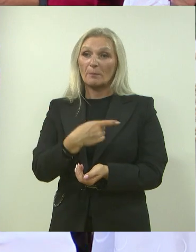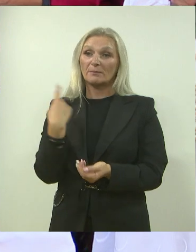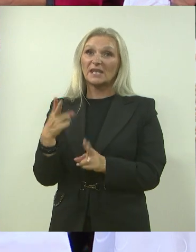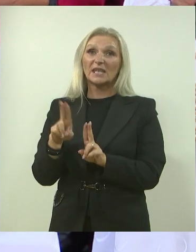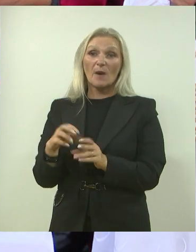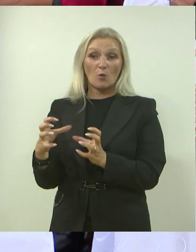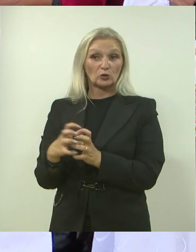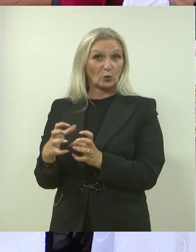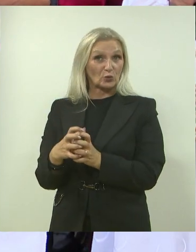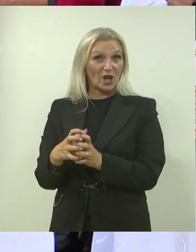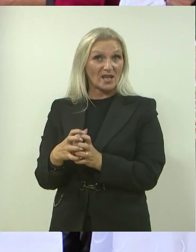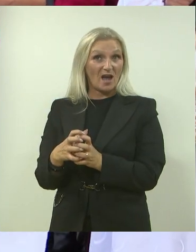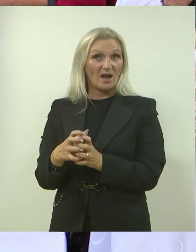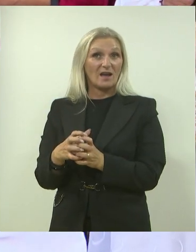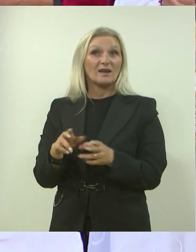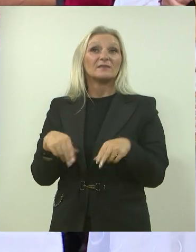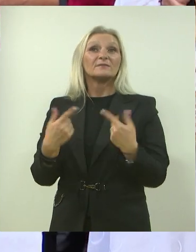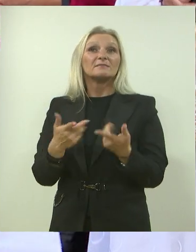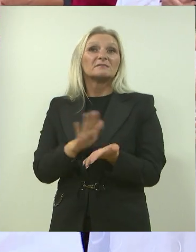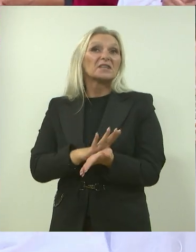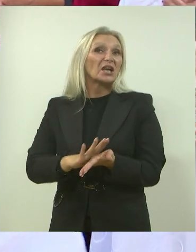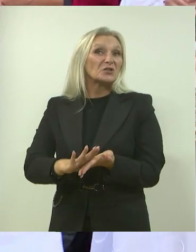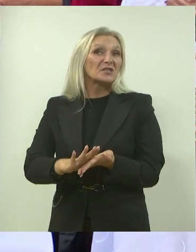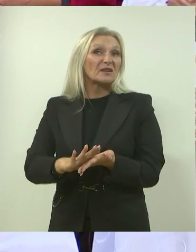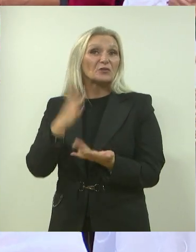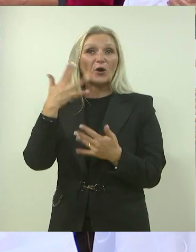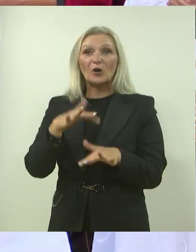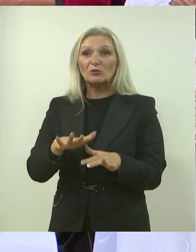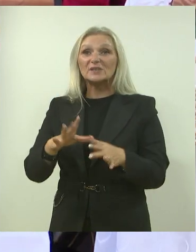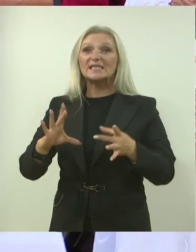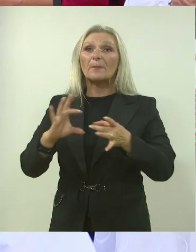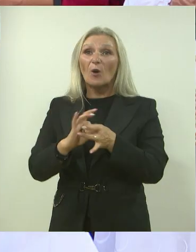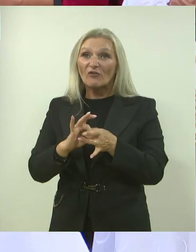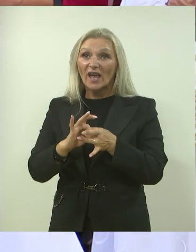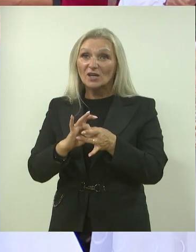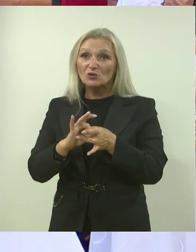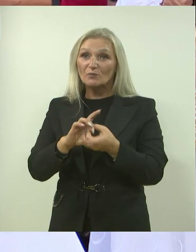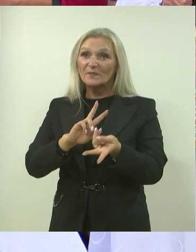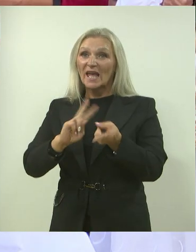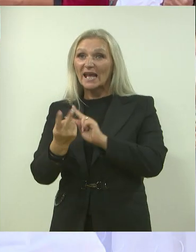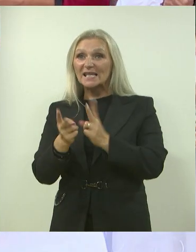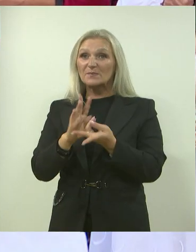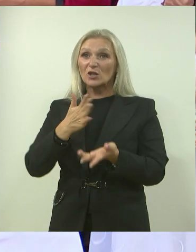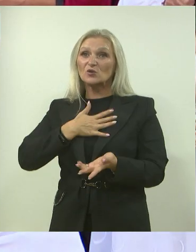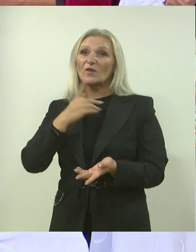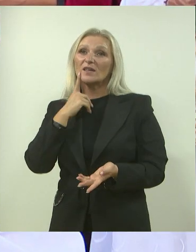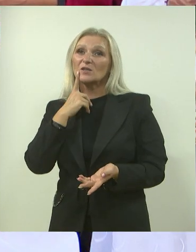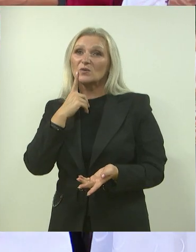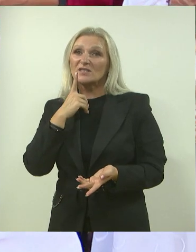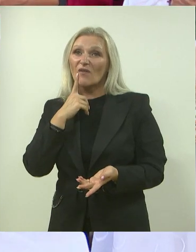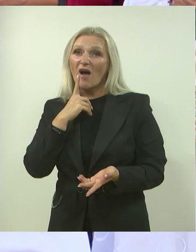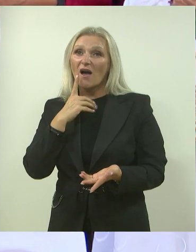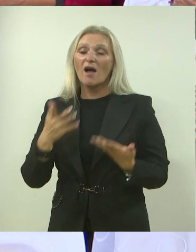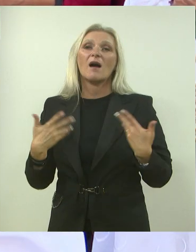zato ta druženja da se jednostavno ljudi povežu, da razmijenjuju svoje iskustva i mladi bi,